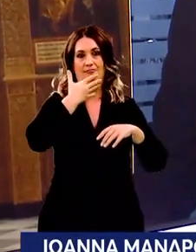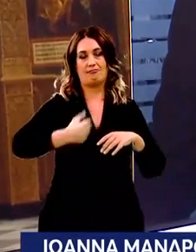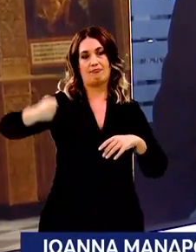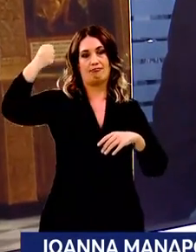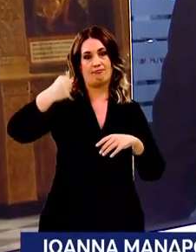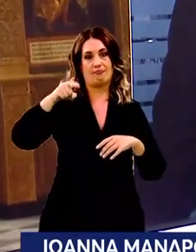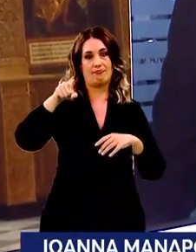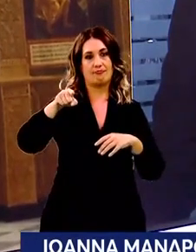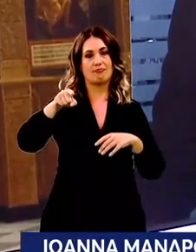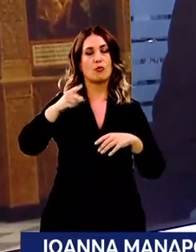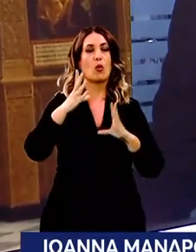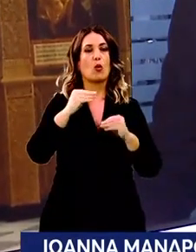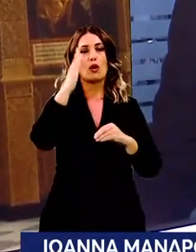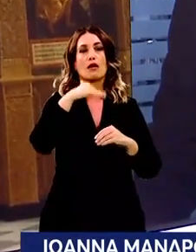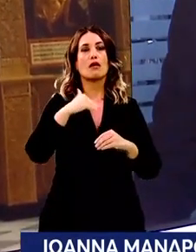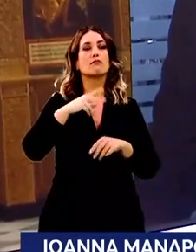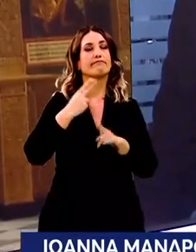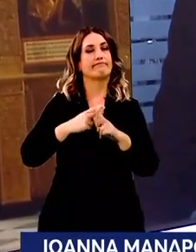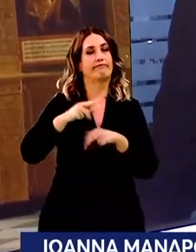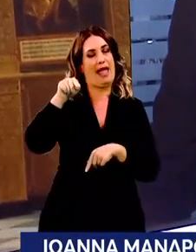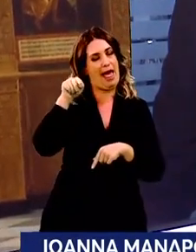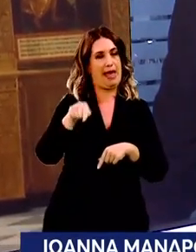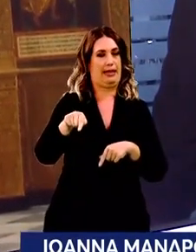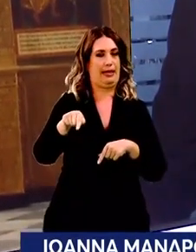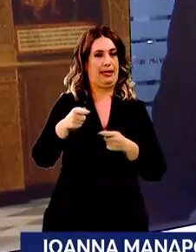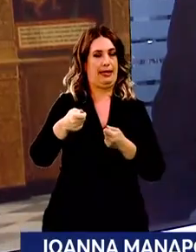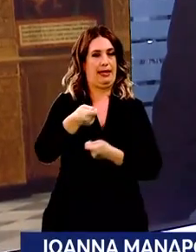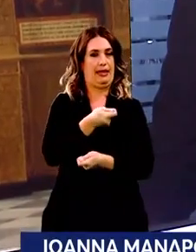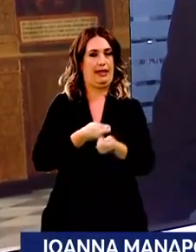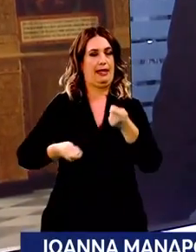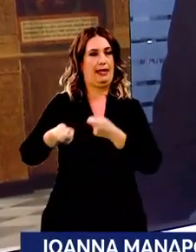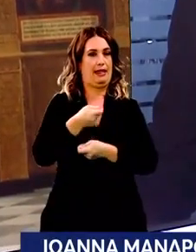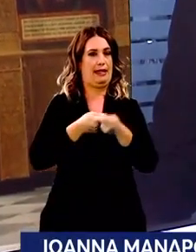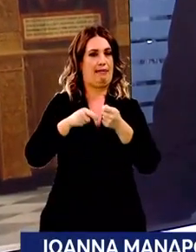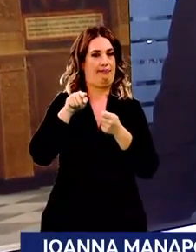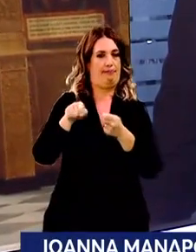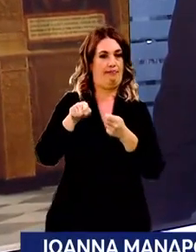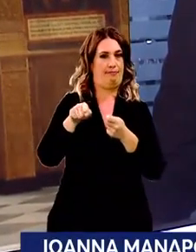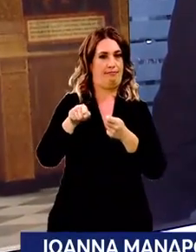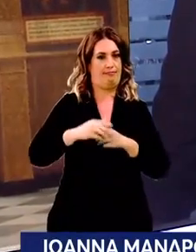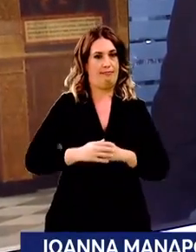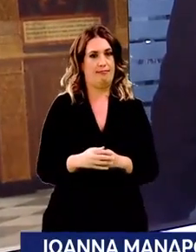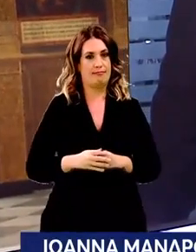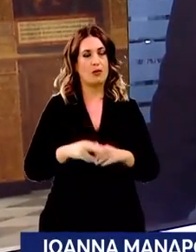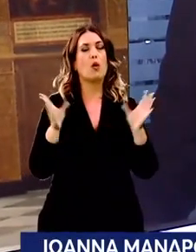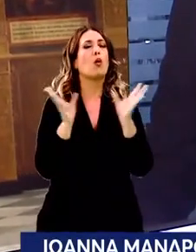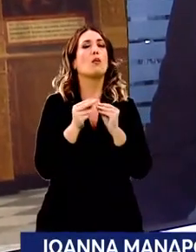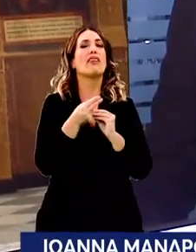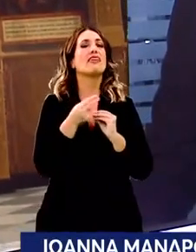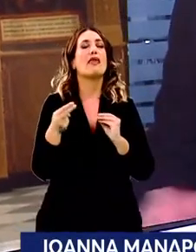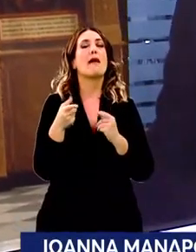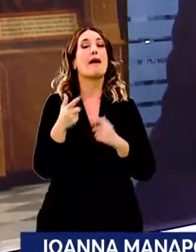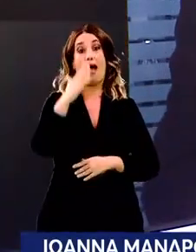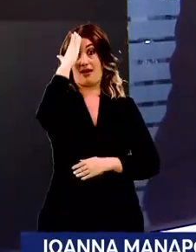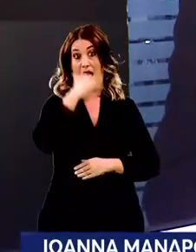φαίνεται ότι είναι το κέντρο, είναι το επίκεντρο αυτής της έρευνας που σχετίζεται με τα οικονομικά της Καθολικής